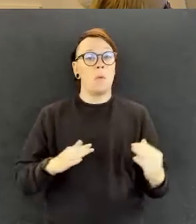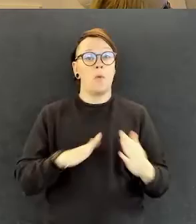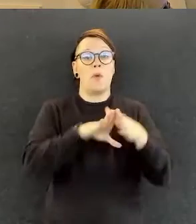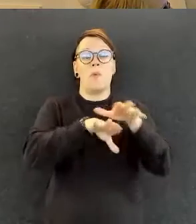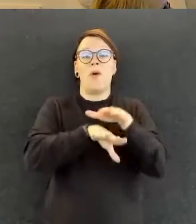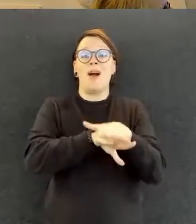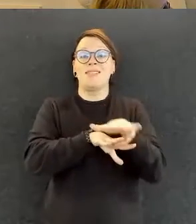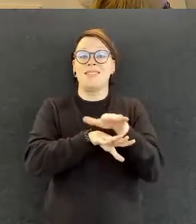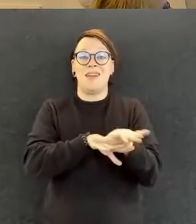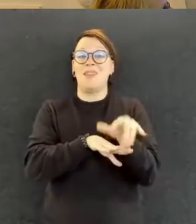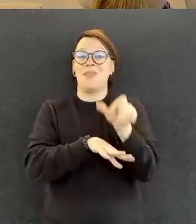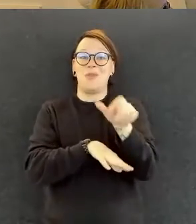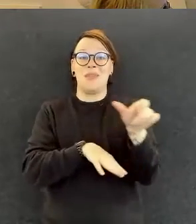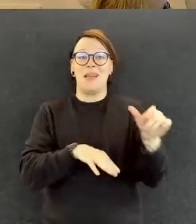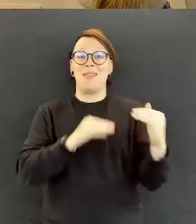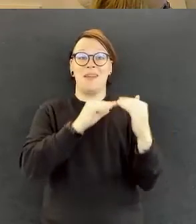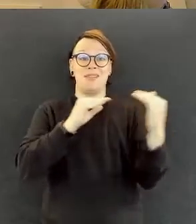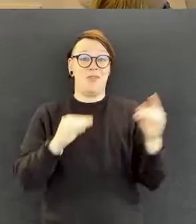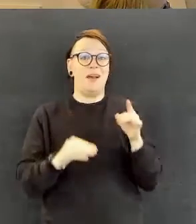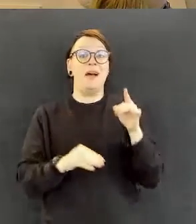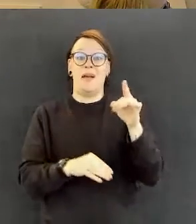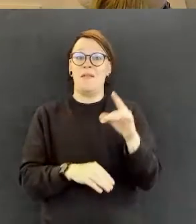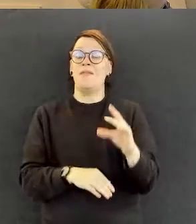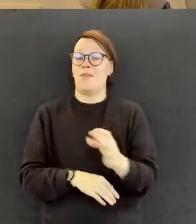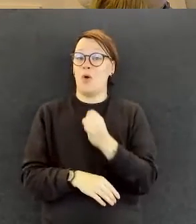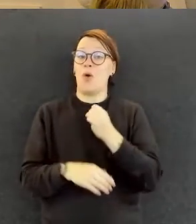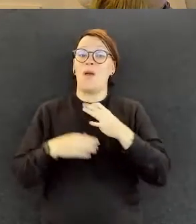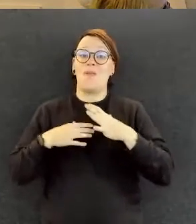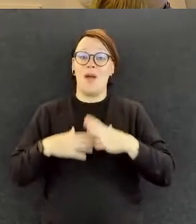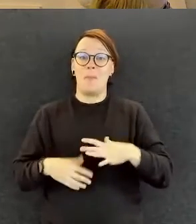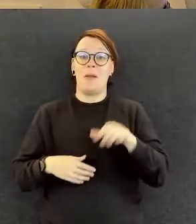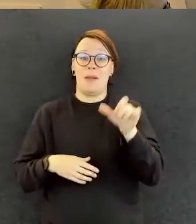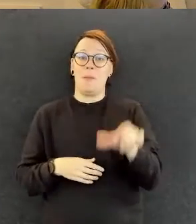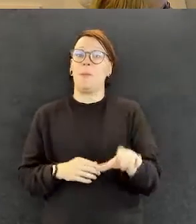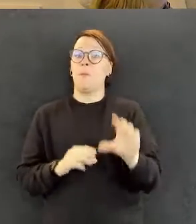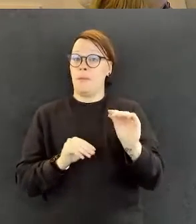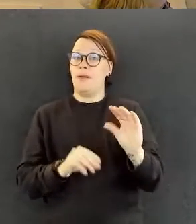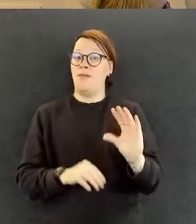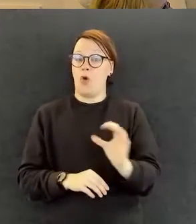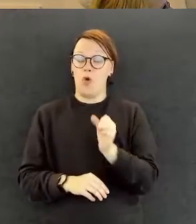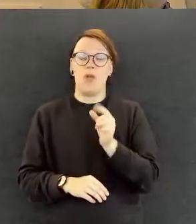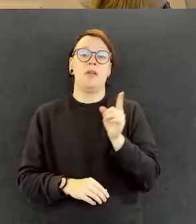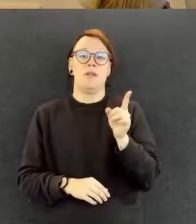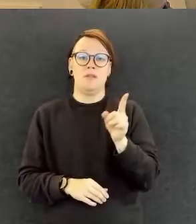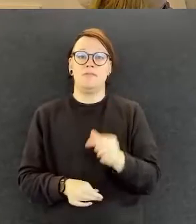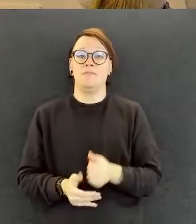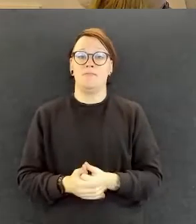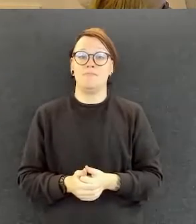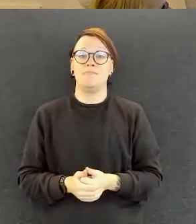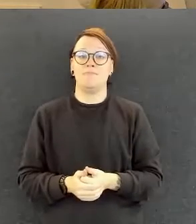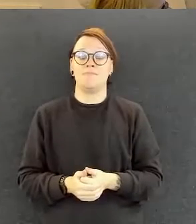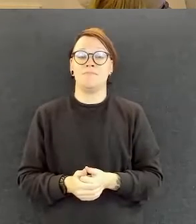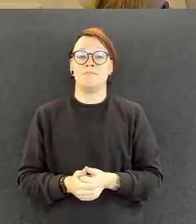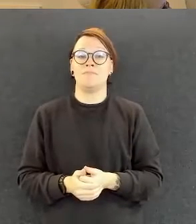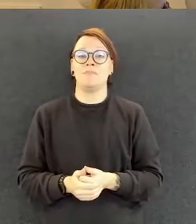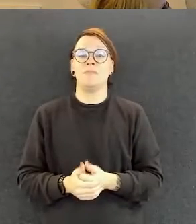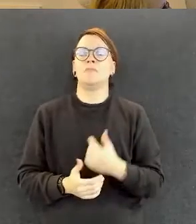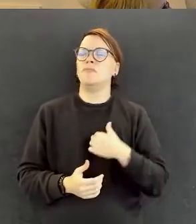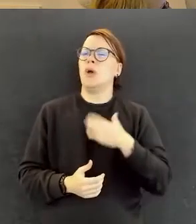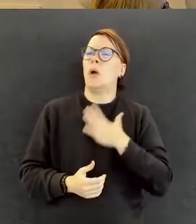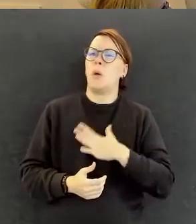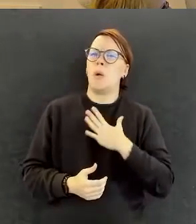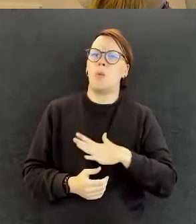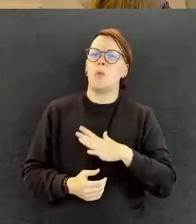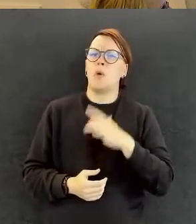-asiantuntijan tasolla saakka. Ja se, että sitten jotenkin mä ehkä halusin uskoa semmoisen